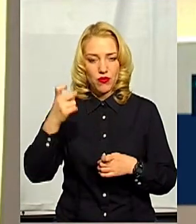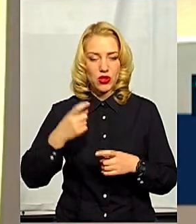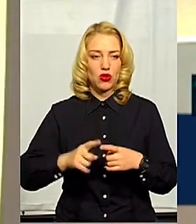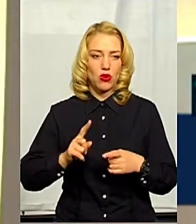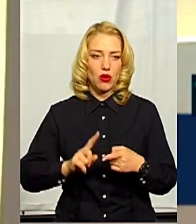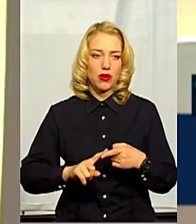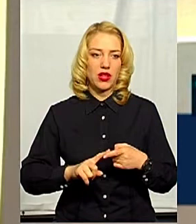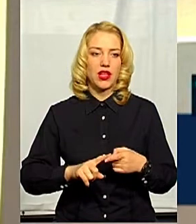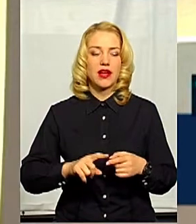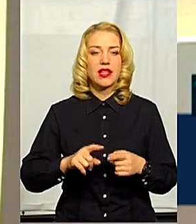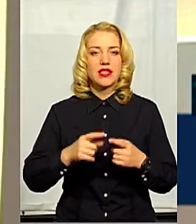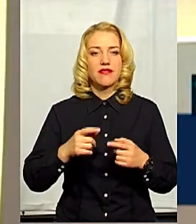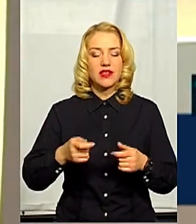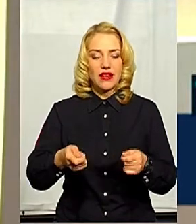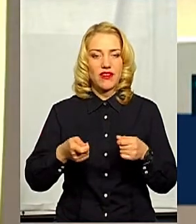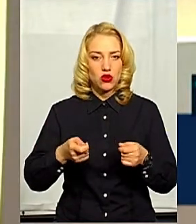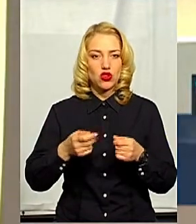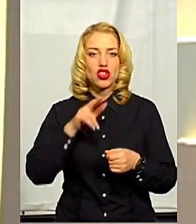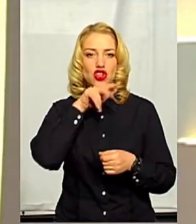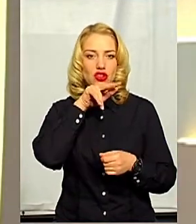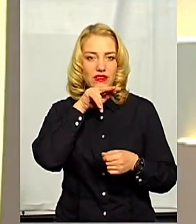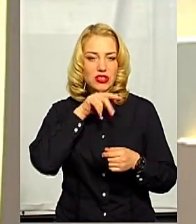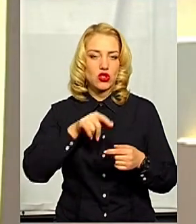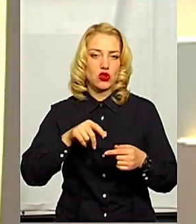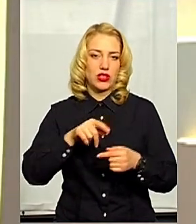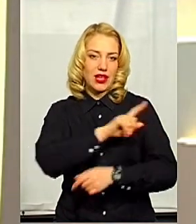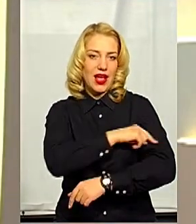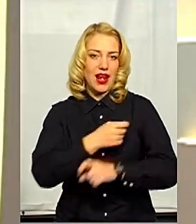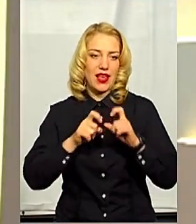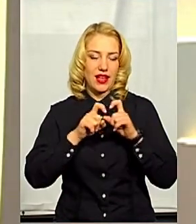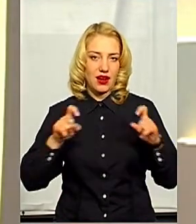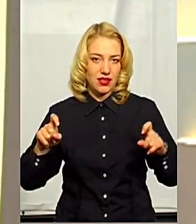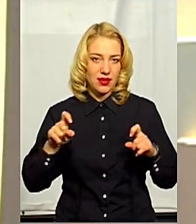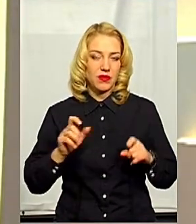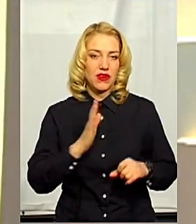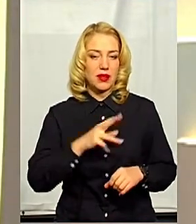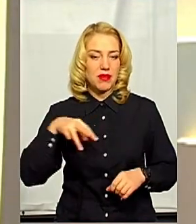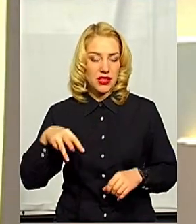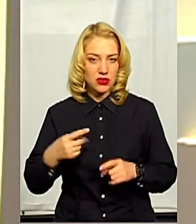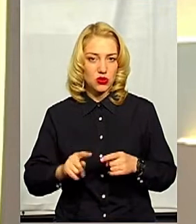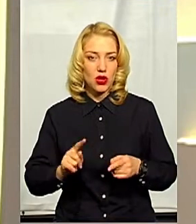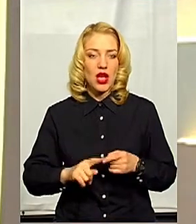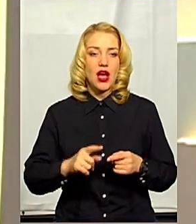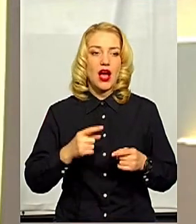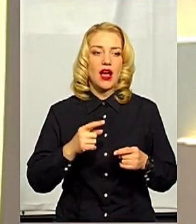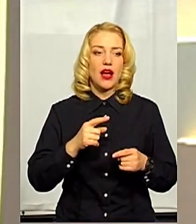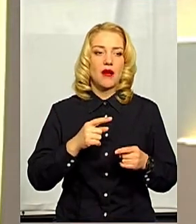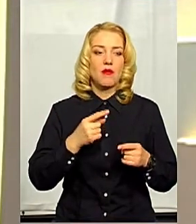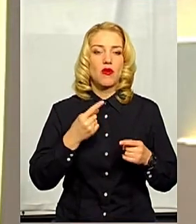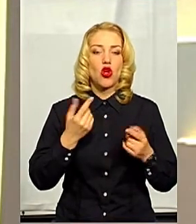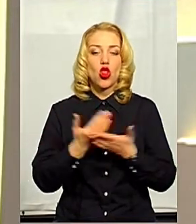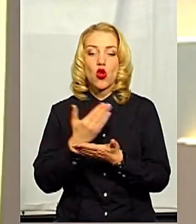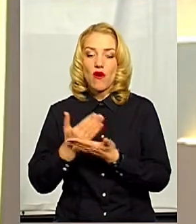інфекційного відділення Чорнівецької обласної лікарні Валентина Мендреску. Про нові випадки зараження в Україні